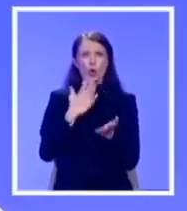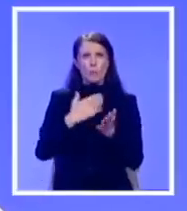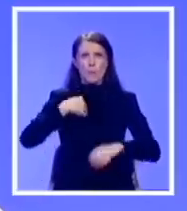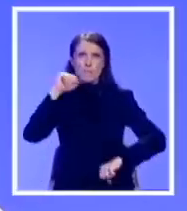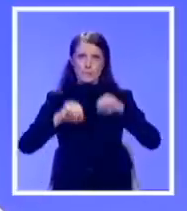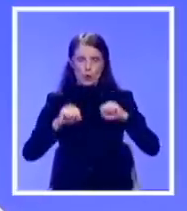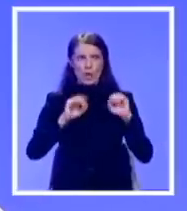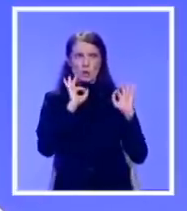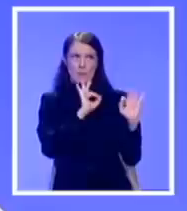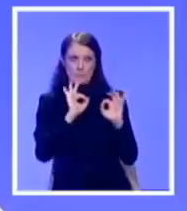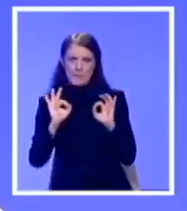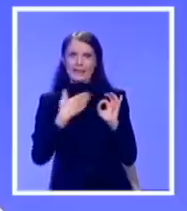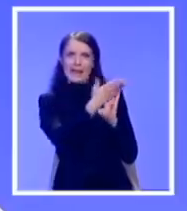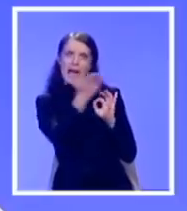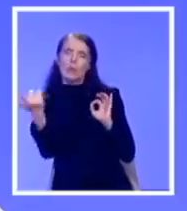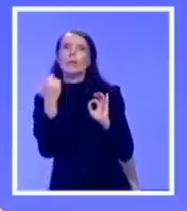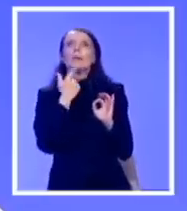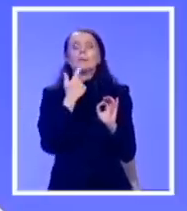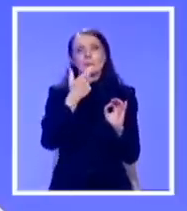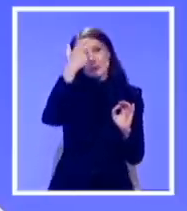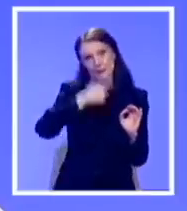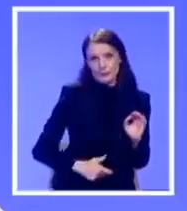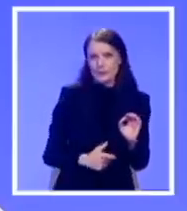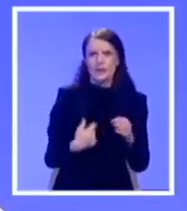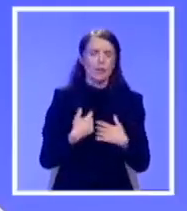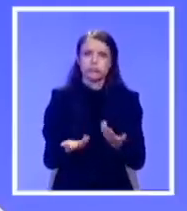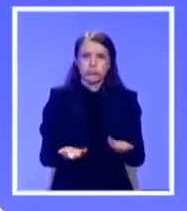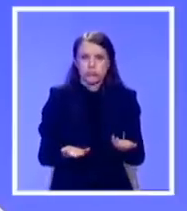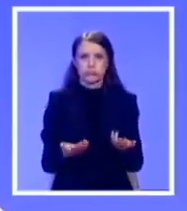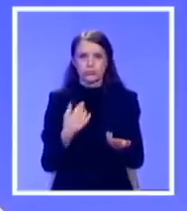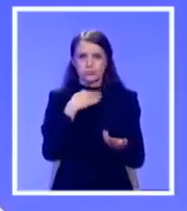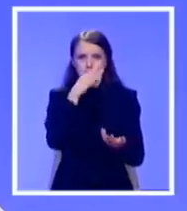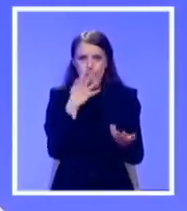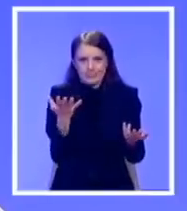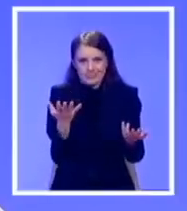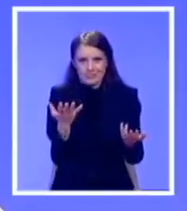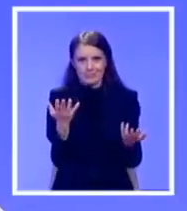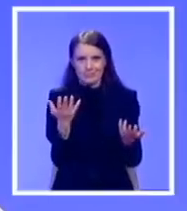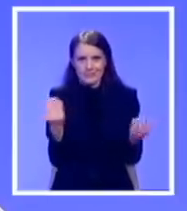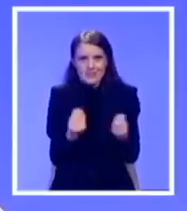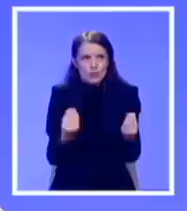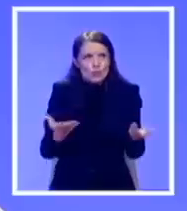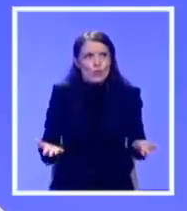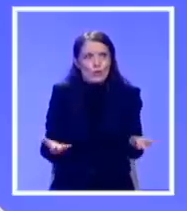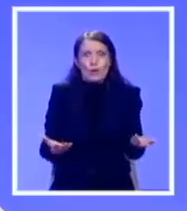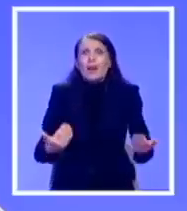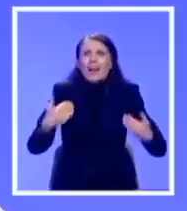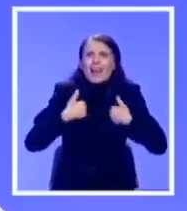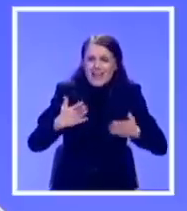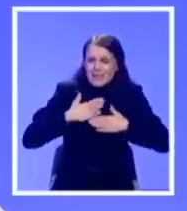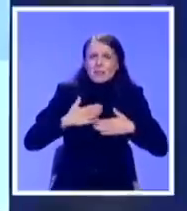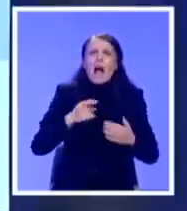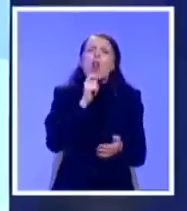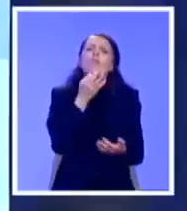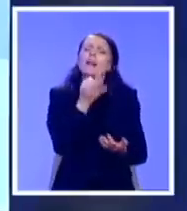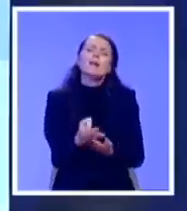nekakvim svojim potencijalnim biračima i nekim ljudima koji bi trebalo da se svidim. Zato što... To sam prosto ja. A